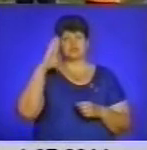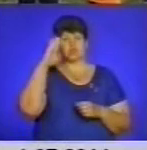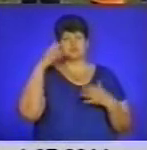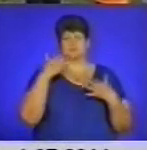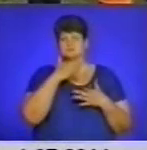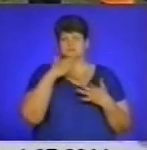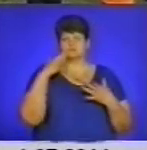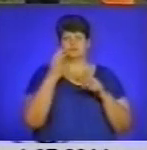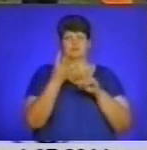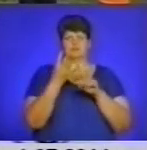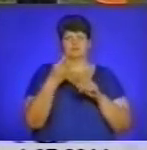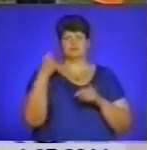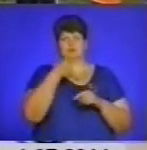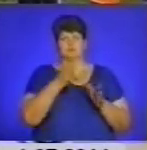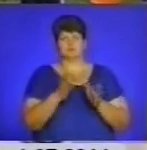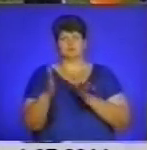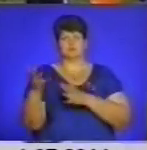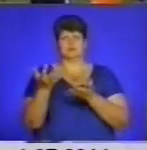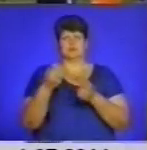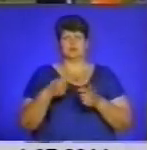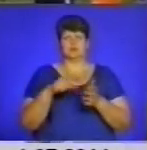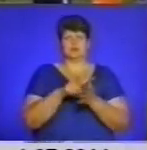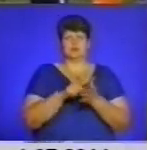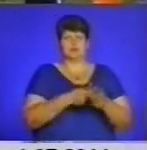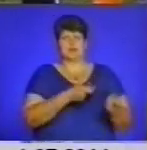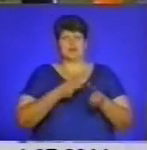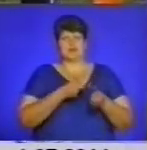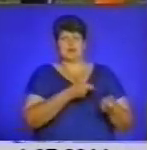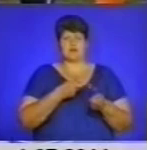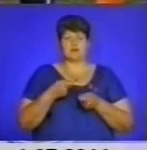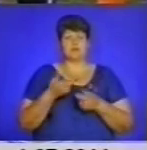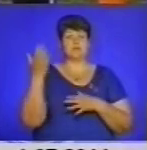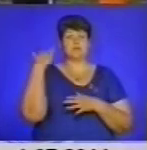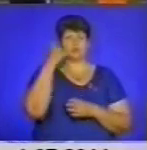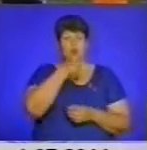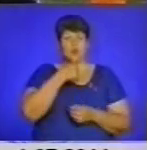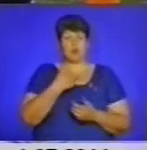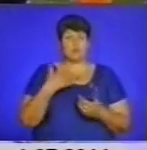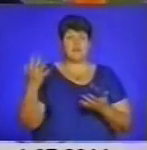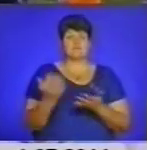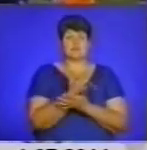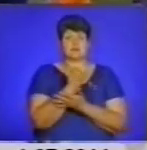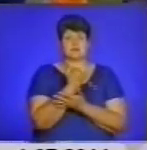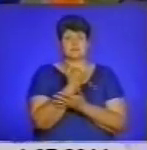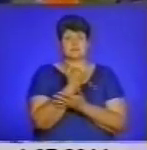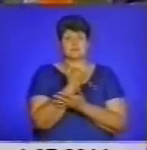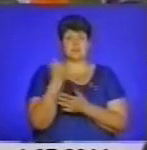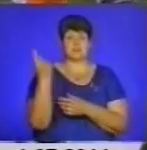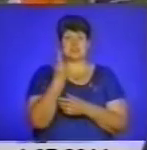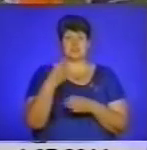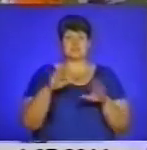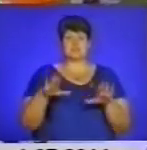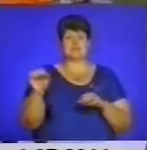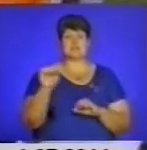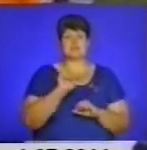четвертий рік поспіль беруть участь у перетягуванні канату. І минулого року ми ж виграли перше місце по